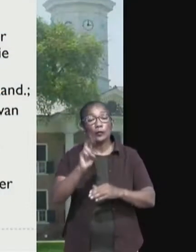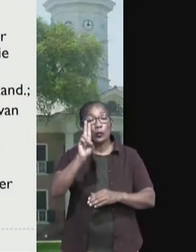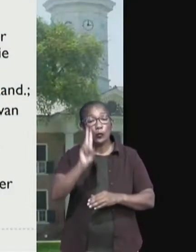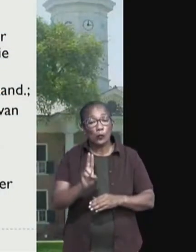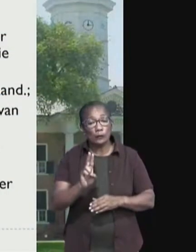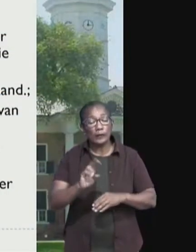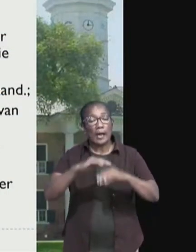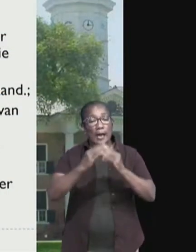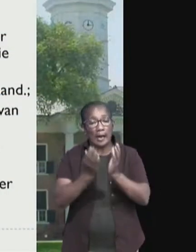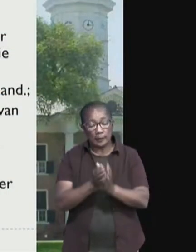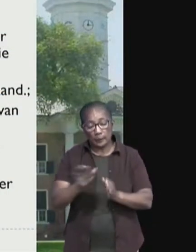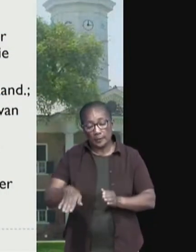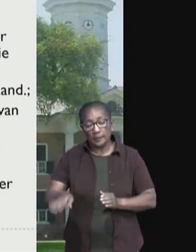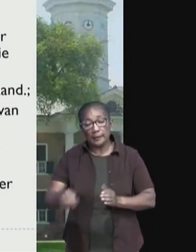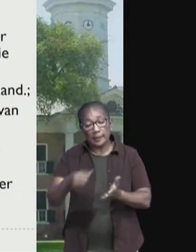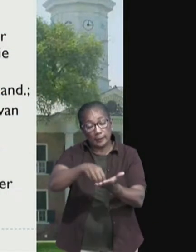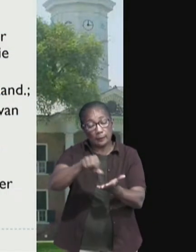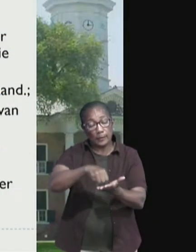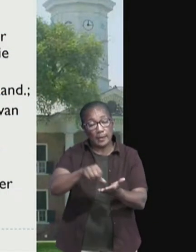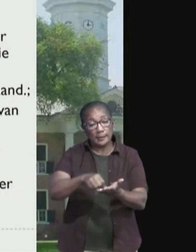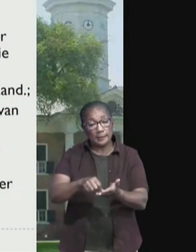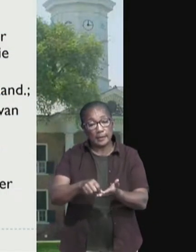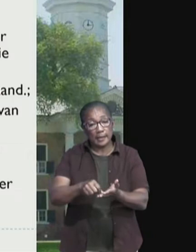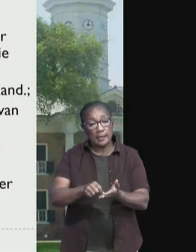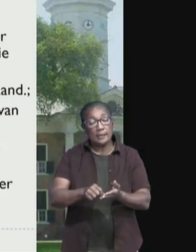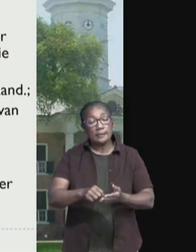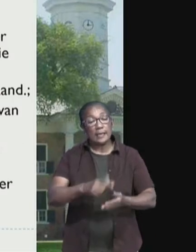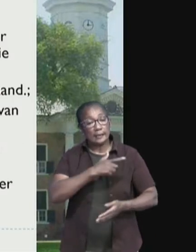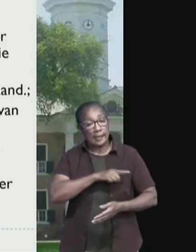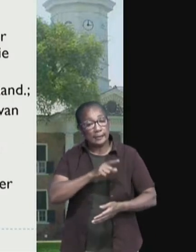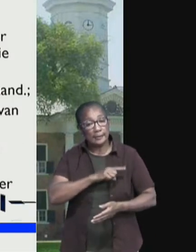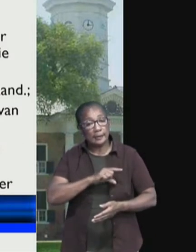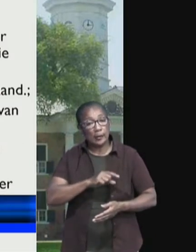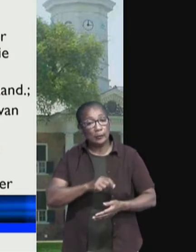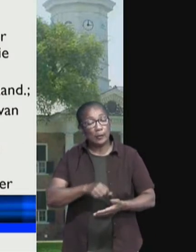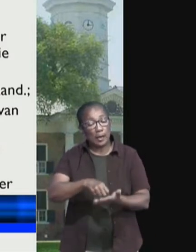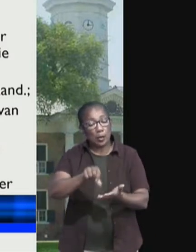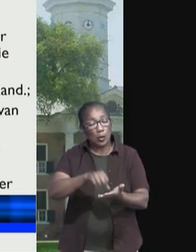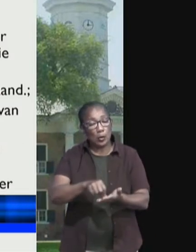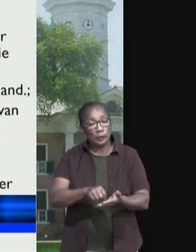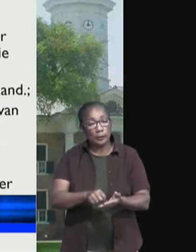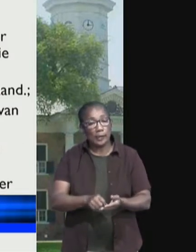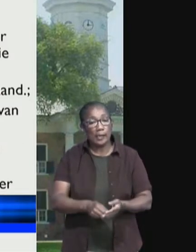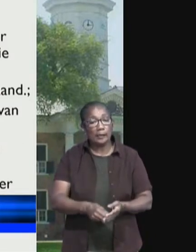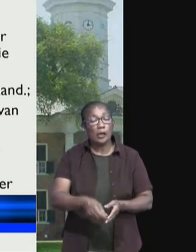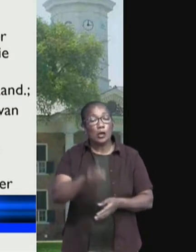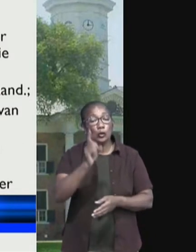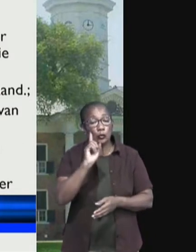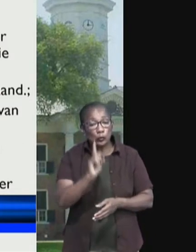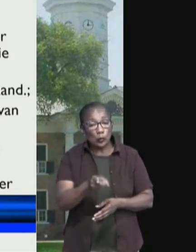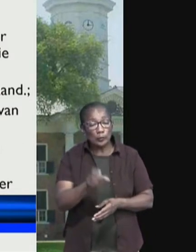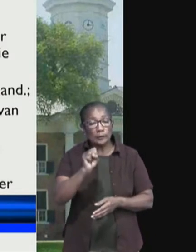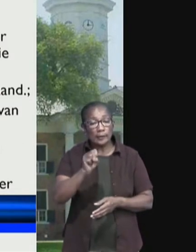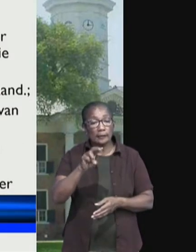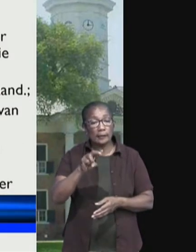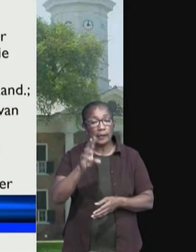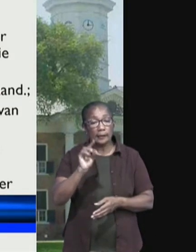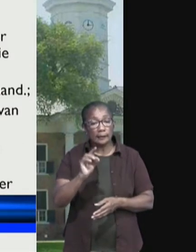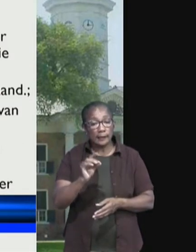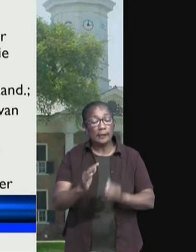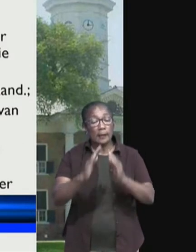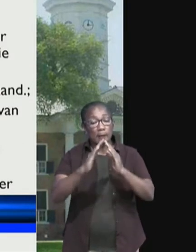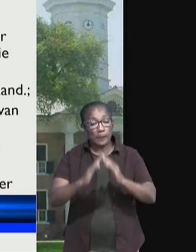Algemene kinderbijslag zal naast de normale uitkering een duizend SRD per huishouden